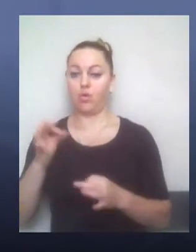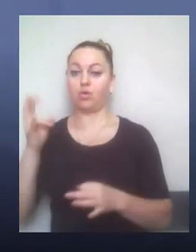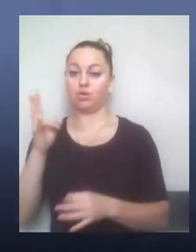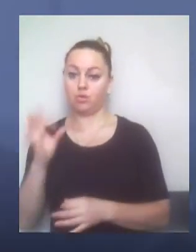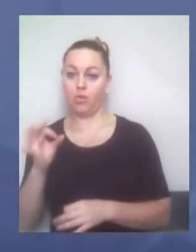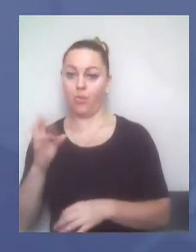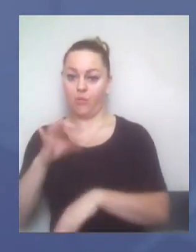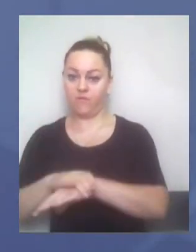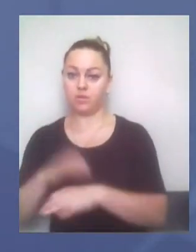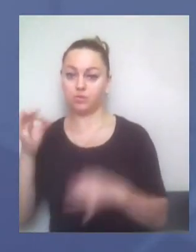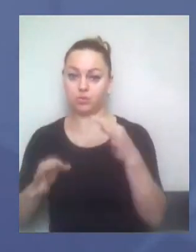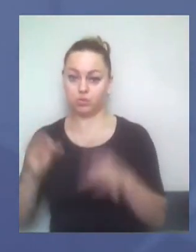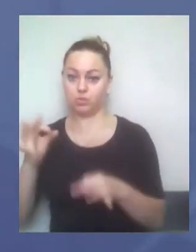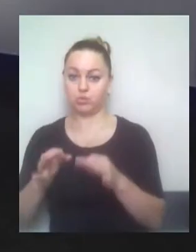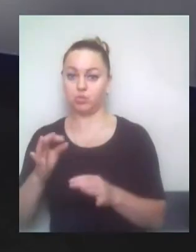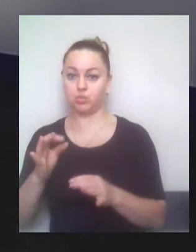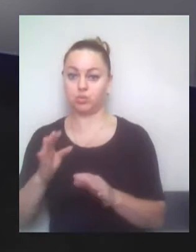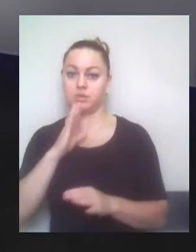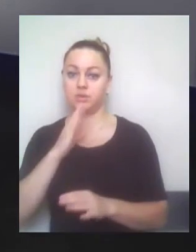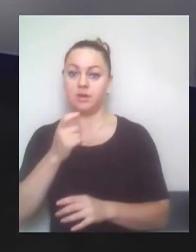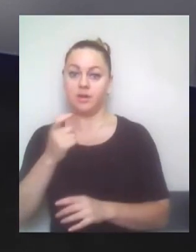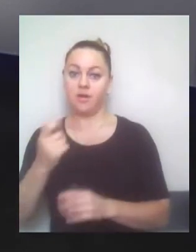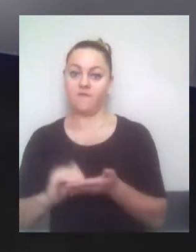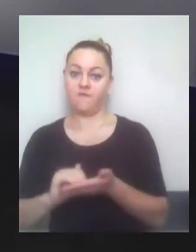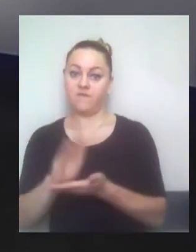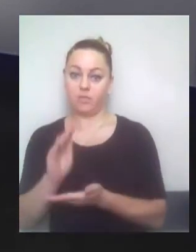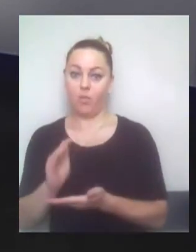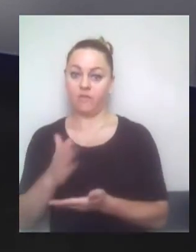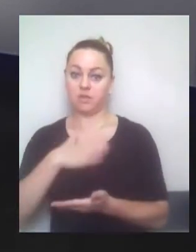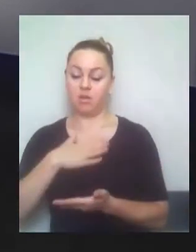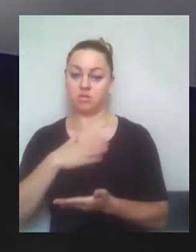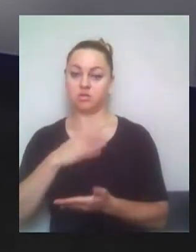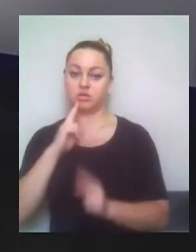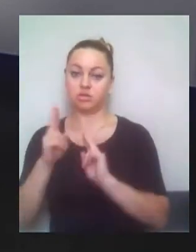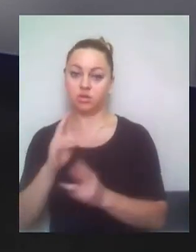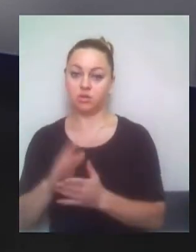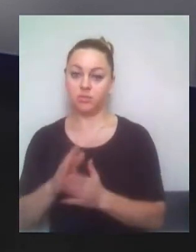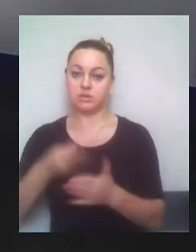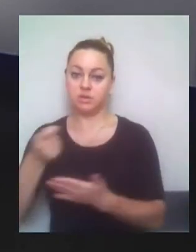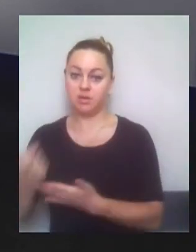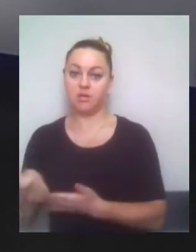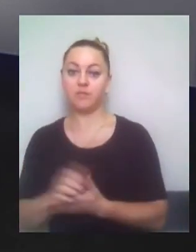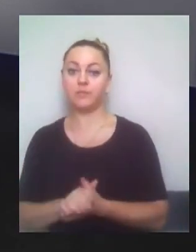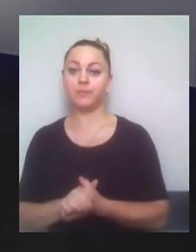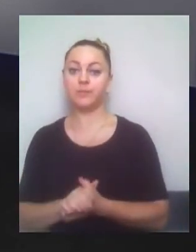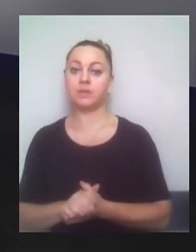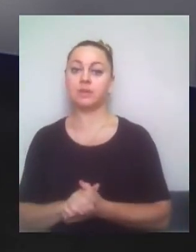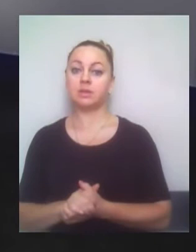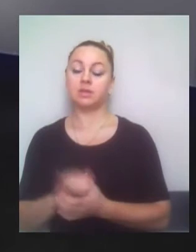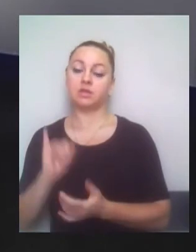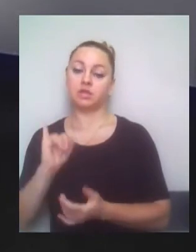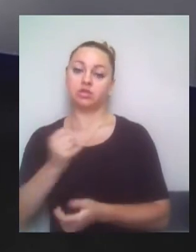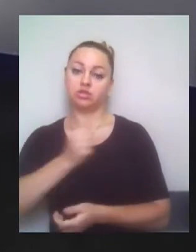заявлення. І, к сожалению,